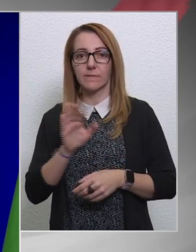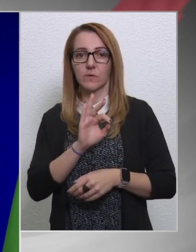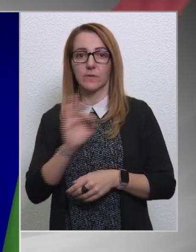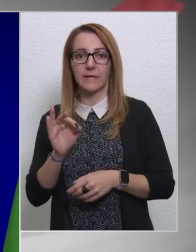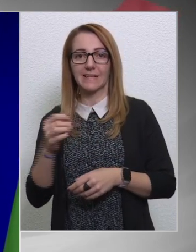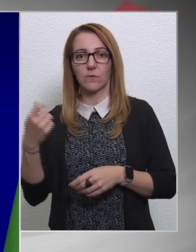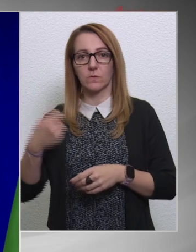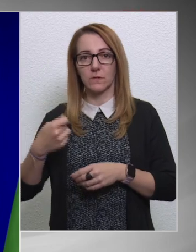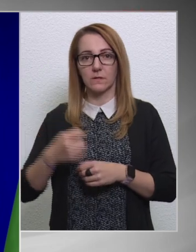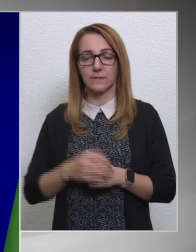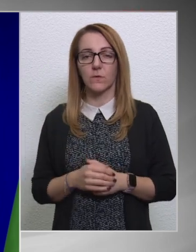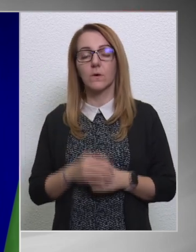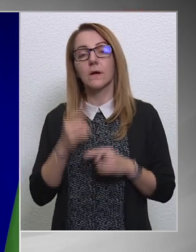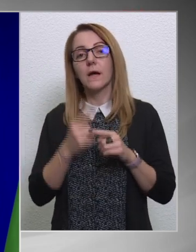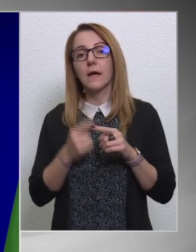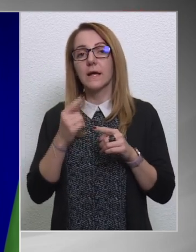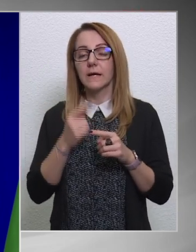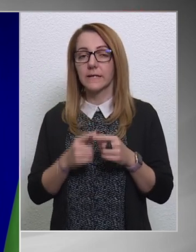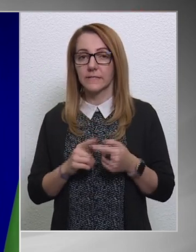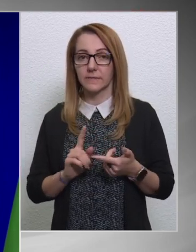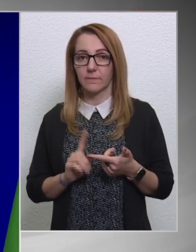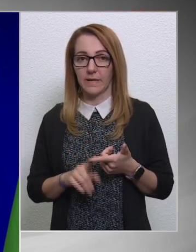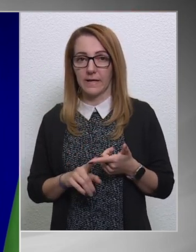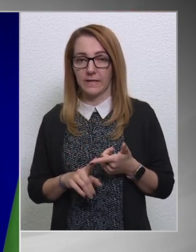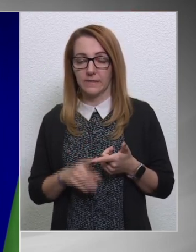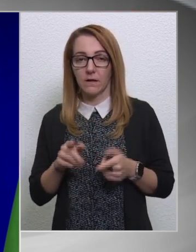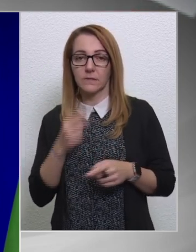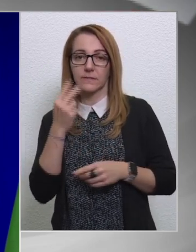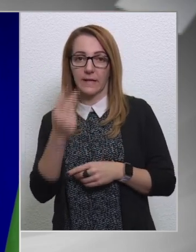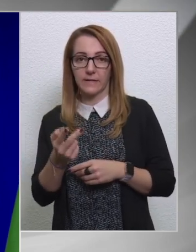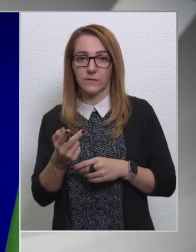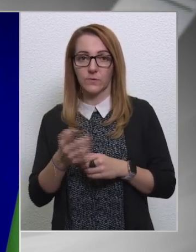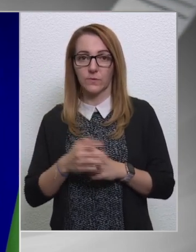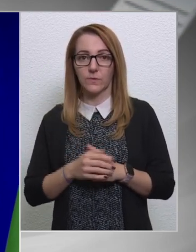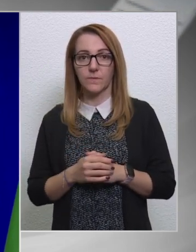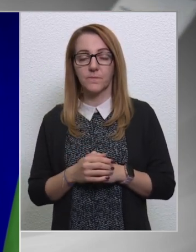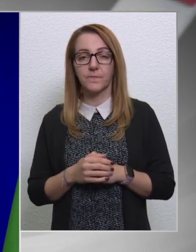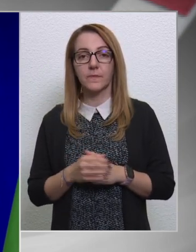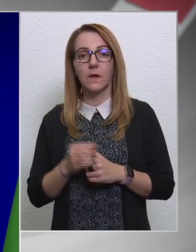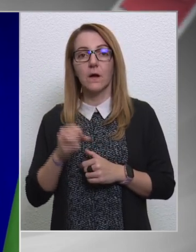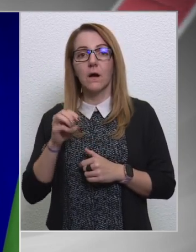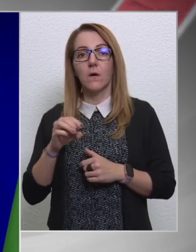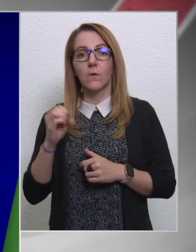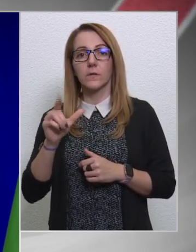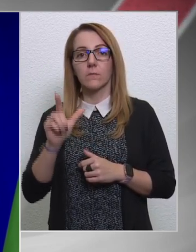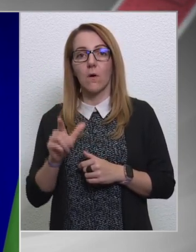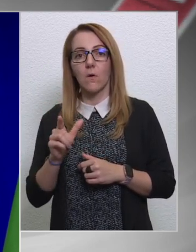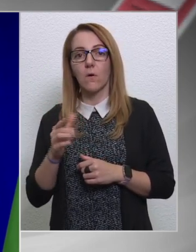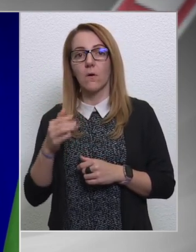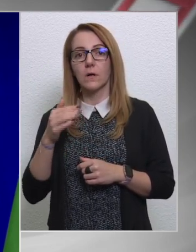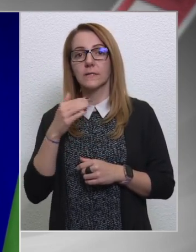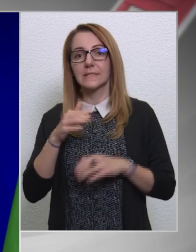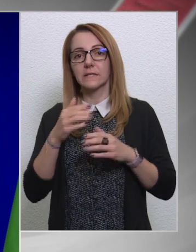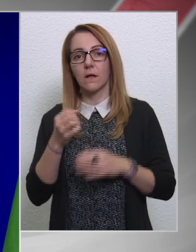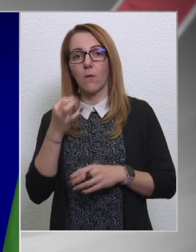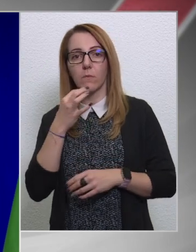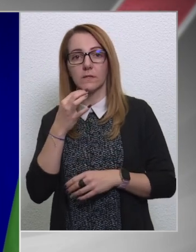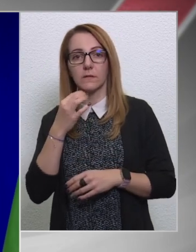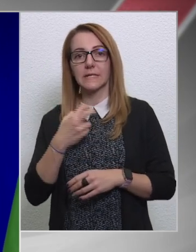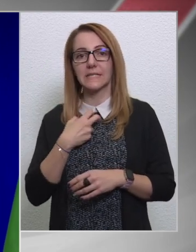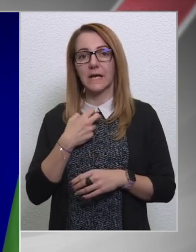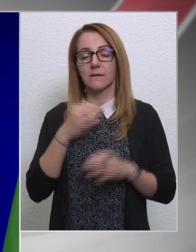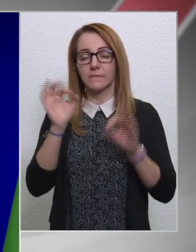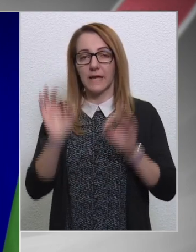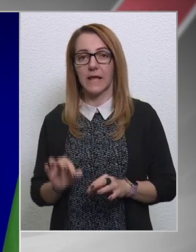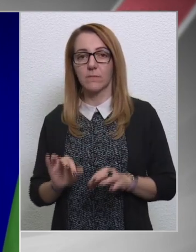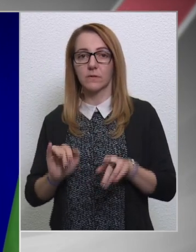-ével, részben pedig azt látjuk, hogy a MOL-szászavombottai gyárában is vannak olyan meghibásodások,